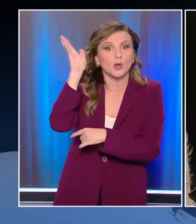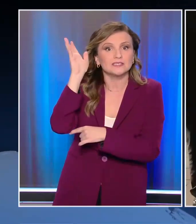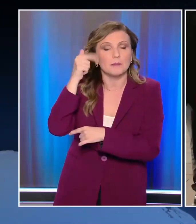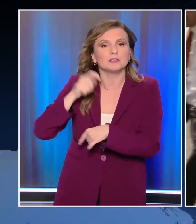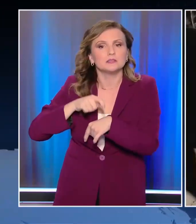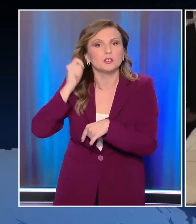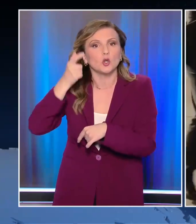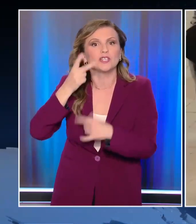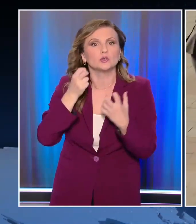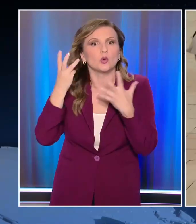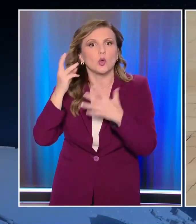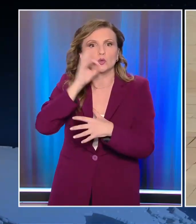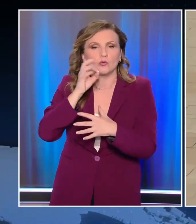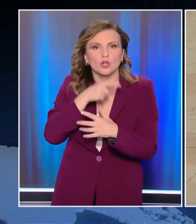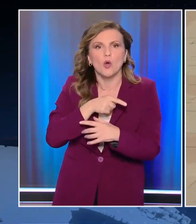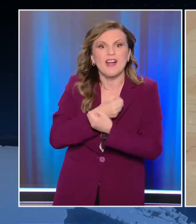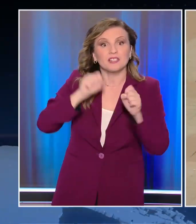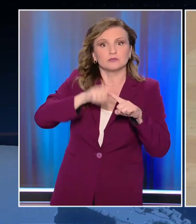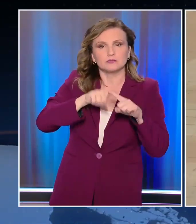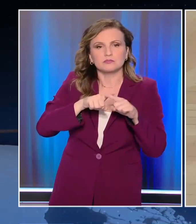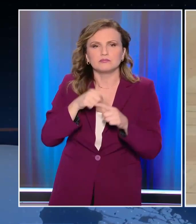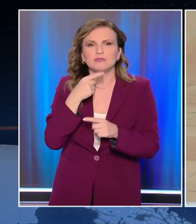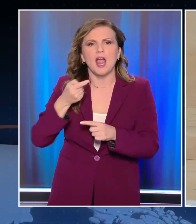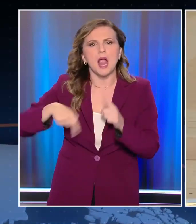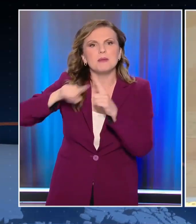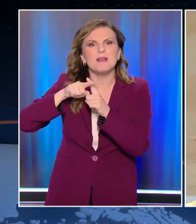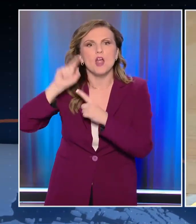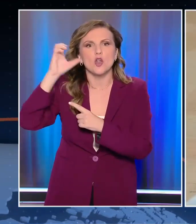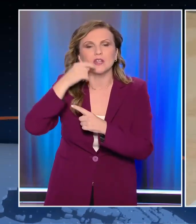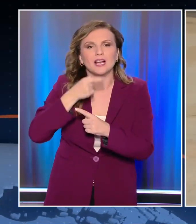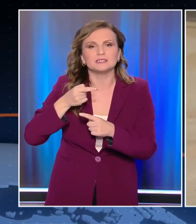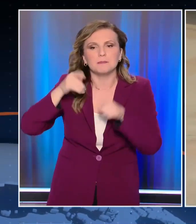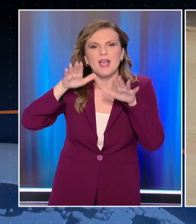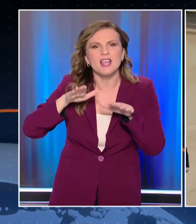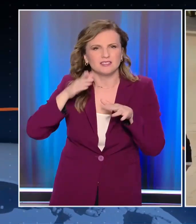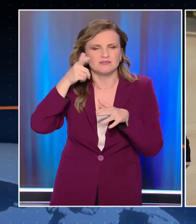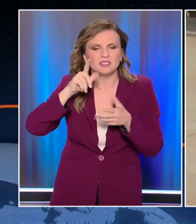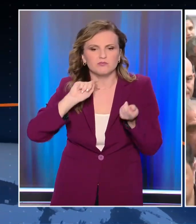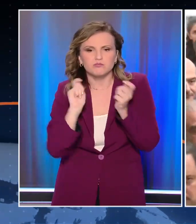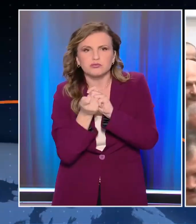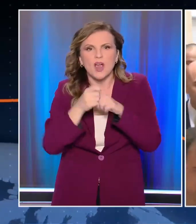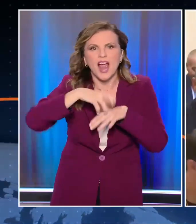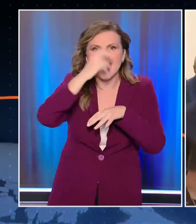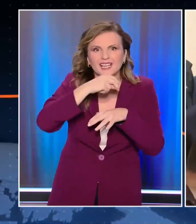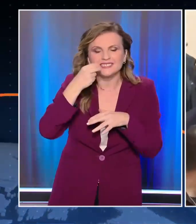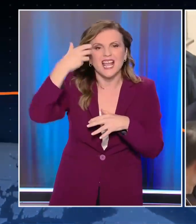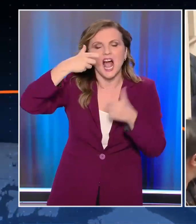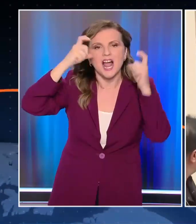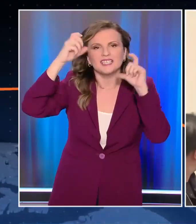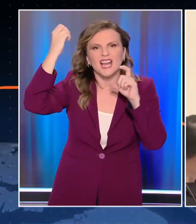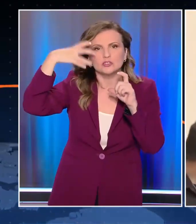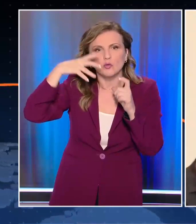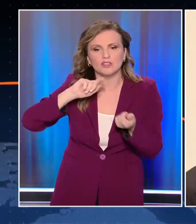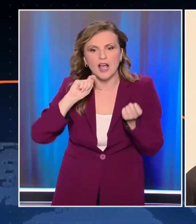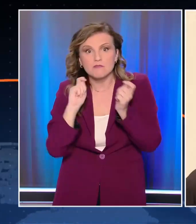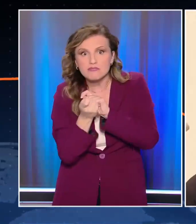αναφέρθηκε στη μετατροπή της Αγίας Σοφιάς σε Τζαμί, όπου όπως είπε είναι ουσιαστικά μια παρακαταθήκη του Μωάμεθ του Πορθητή, τονίζοντας πως είναι μια